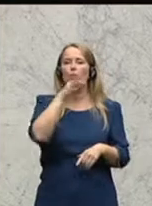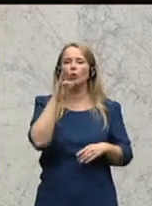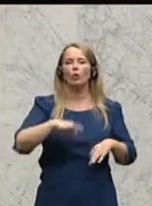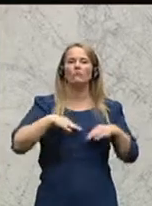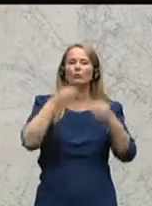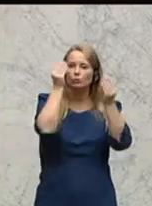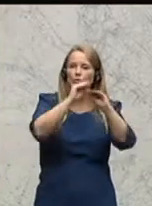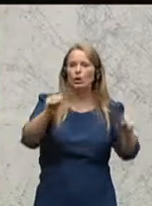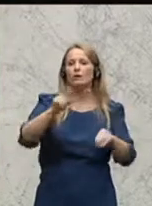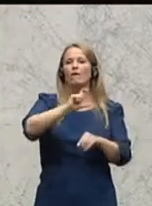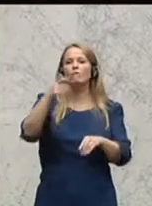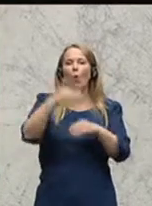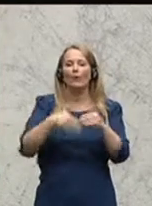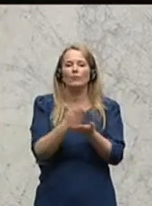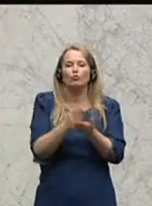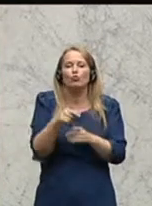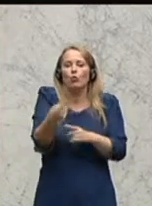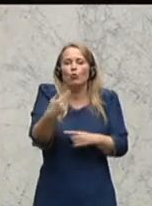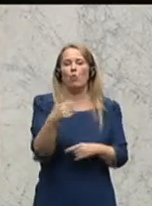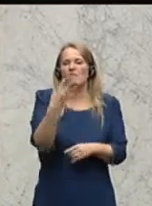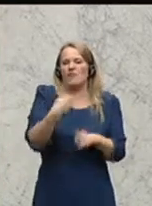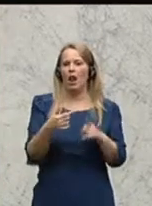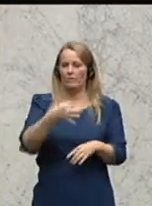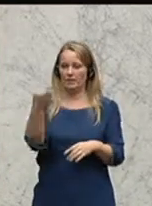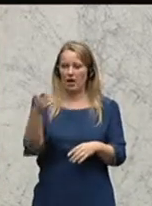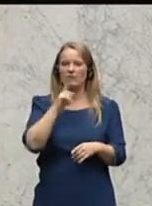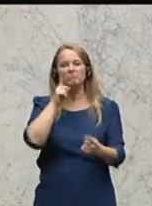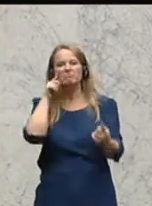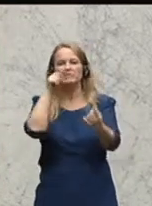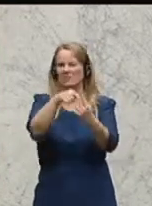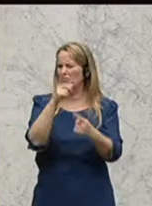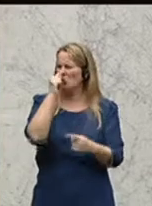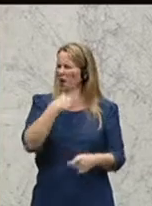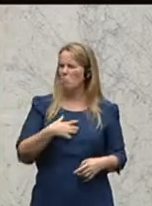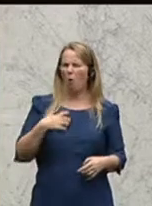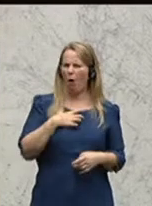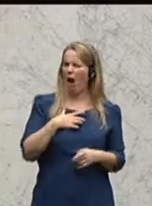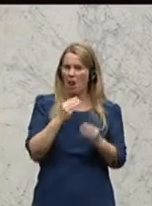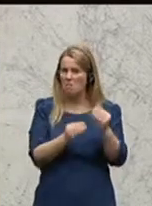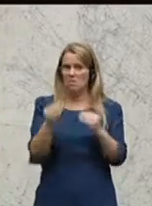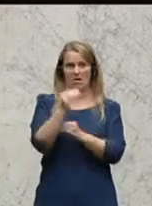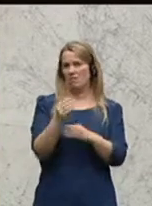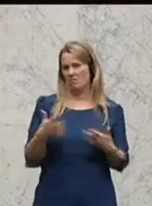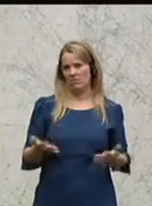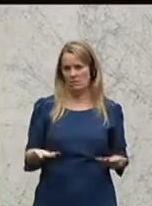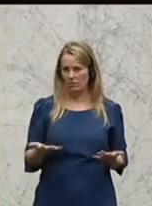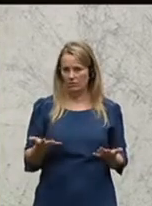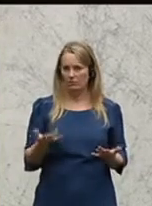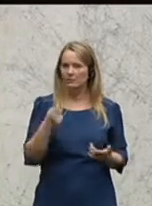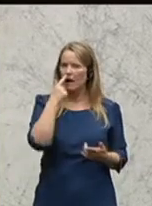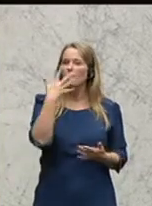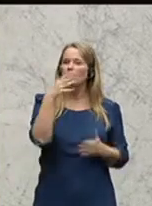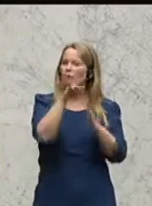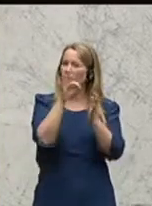hinzuweisen, dass es Wochenende des Nächsten bereits in viereinhalb Tagen auf uns zukommt. Das erhöht die Moral nicht unbedingt, aber das nur am Rande. Die konkreten